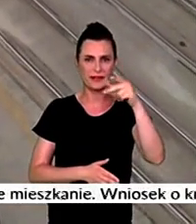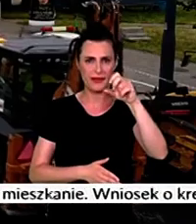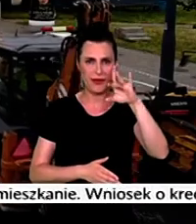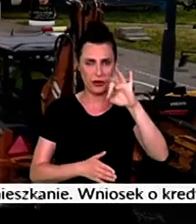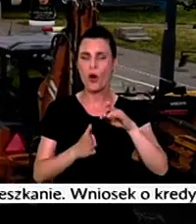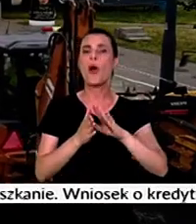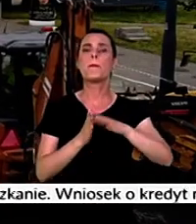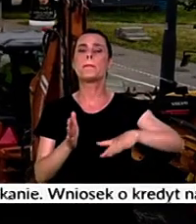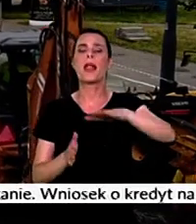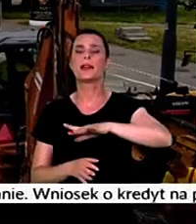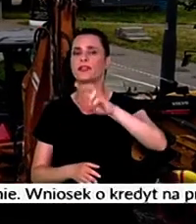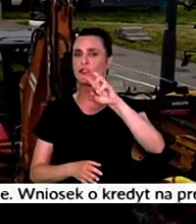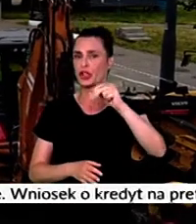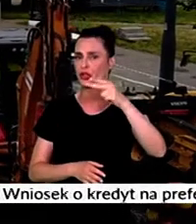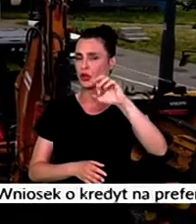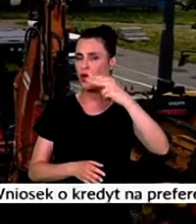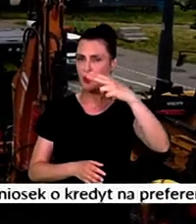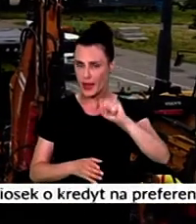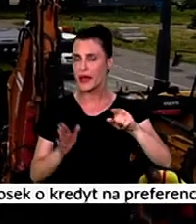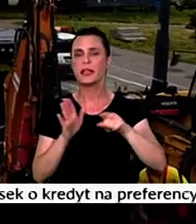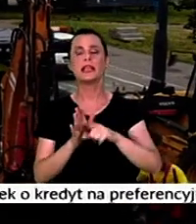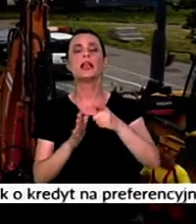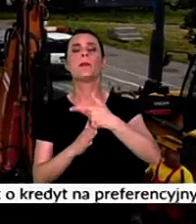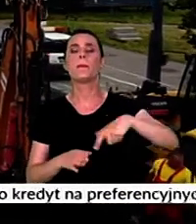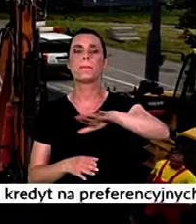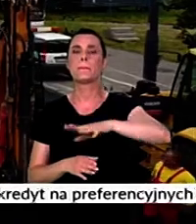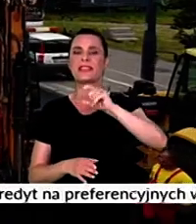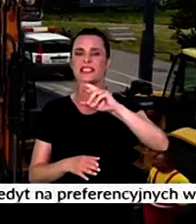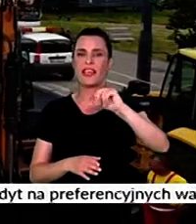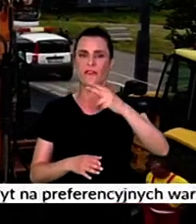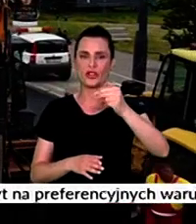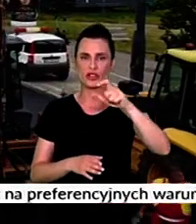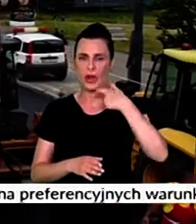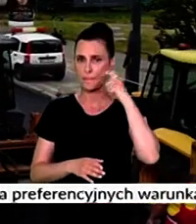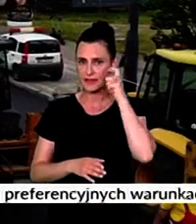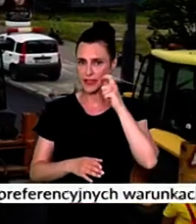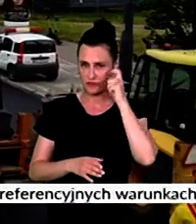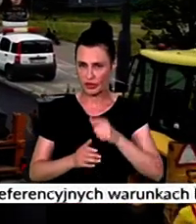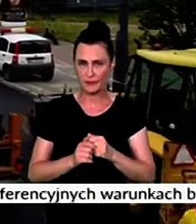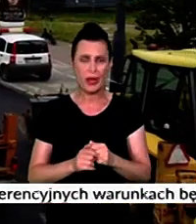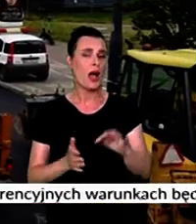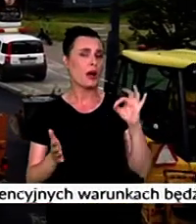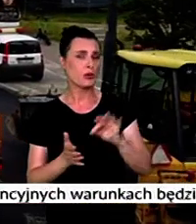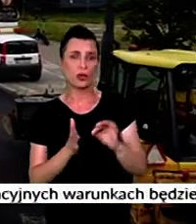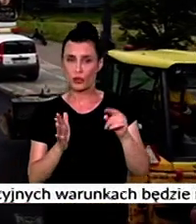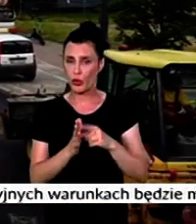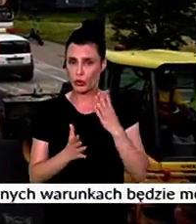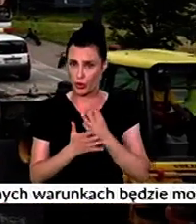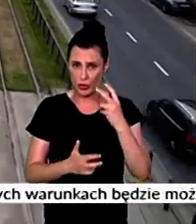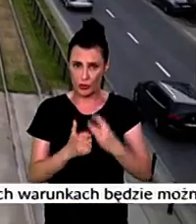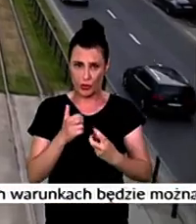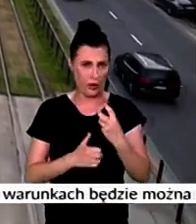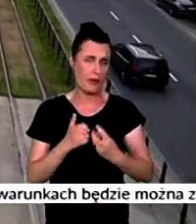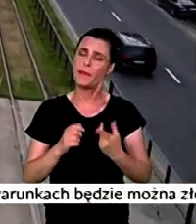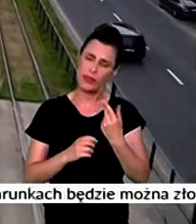Wilsona i dalej ulicą Mickiewicza i Aleją Wojska Polskiego. To nie jedyne utrudnienia, które w najbliższym